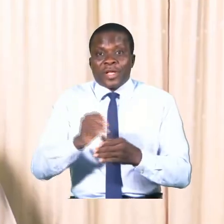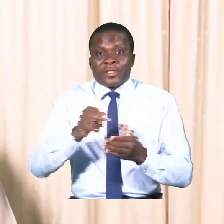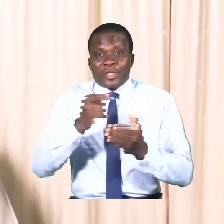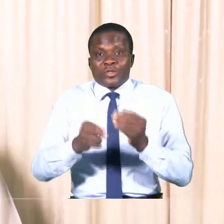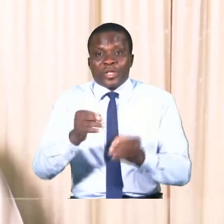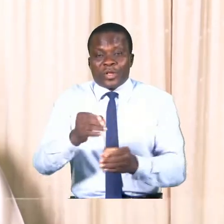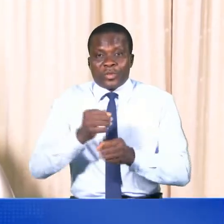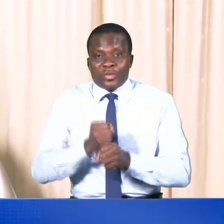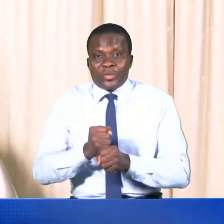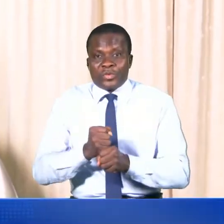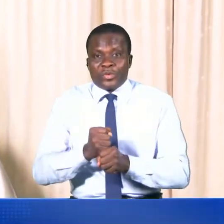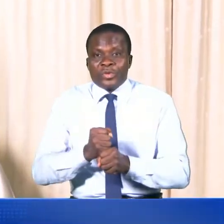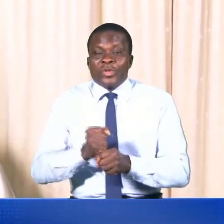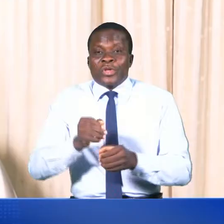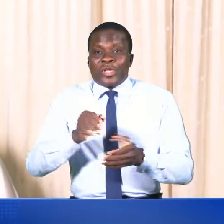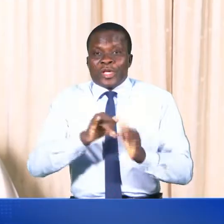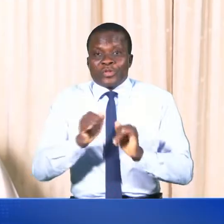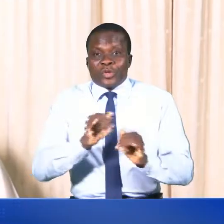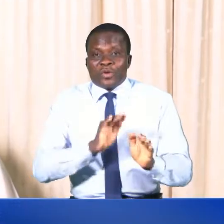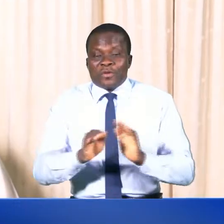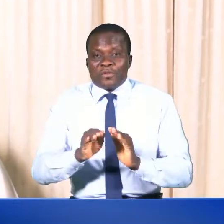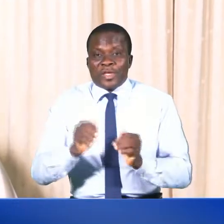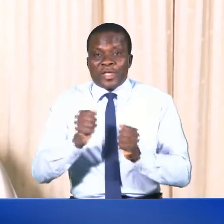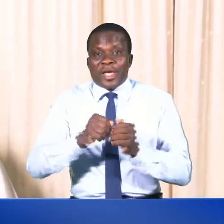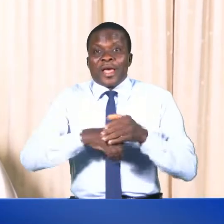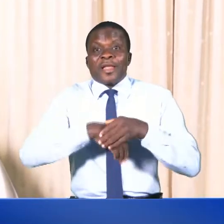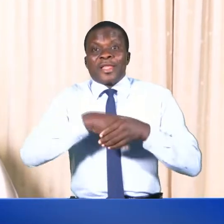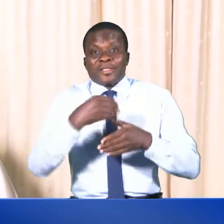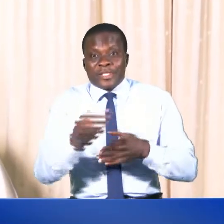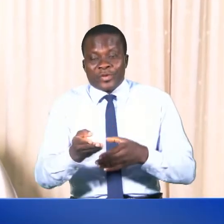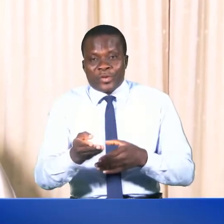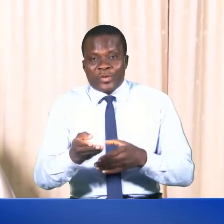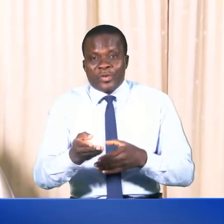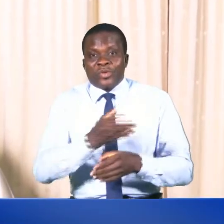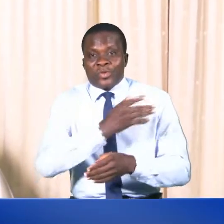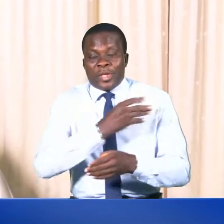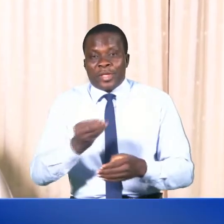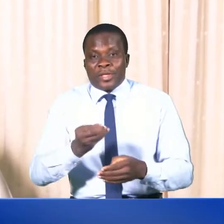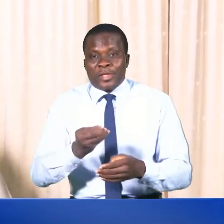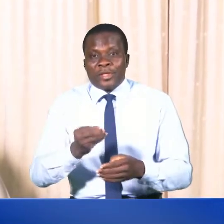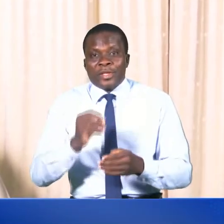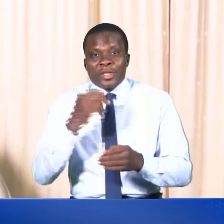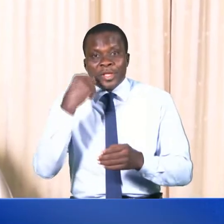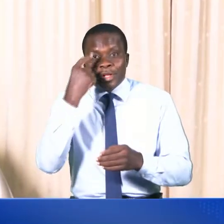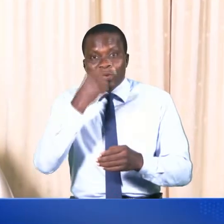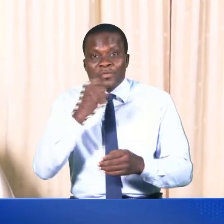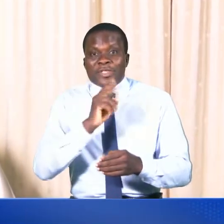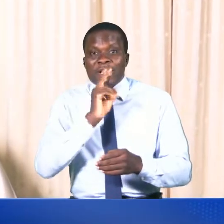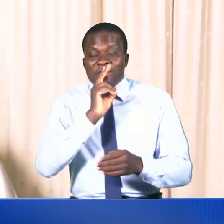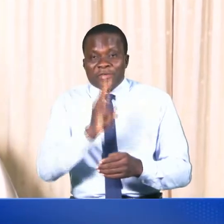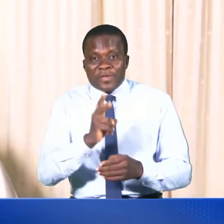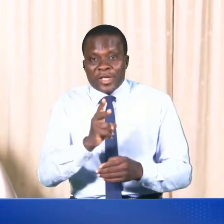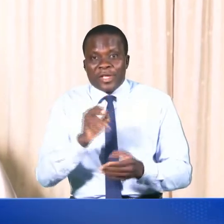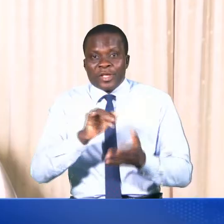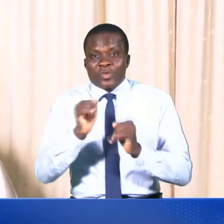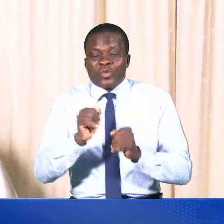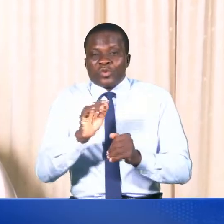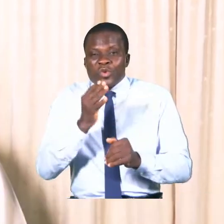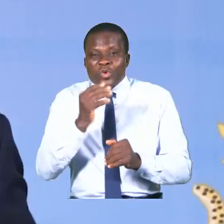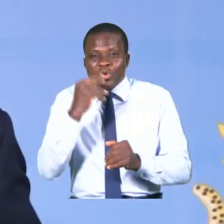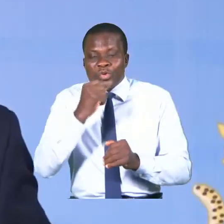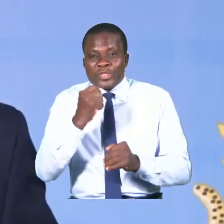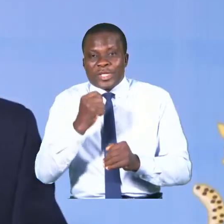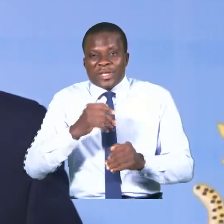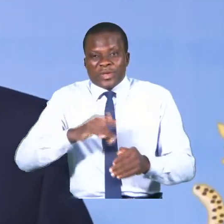obtenus, la considération qui est faite de nous à l'extérieur, et le visage réel de ce que ressent le Béninois moyen.